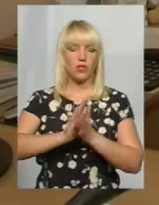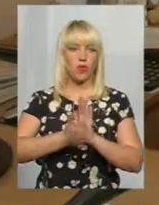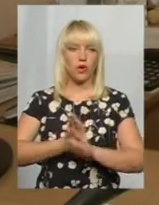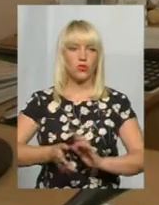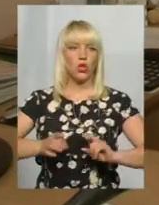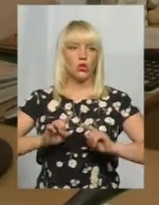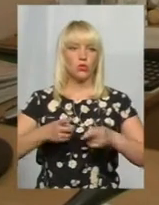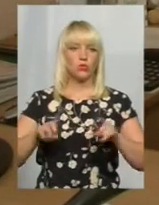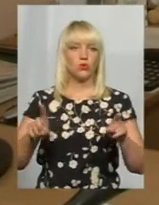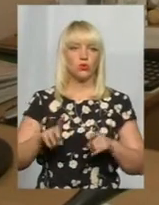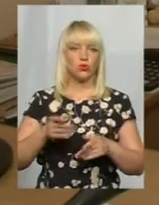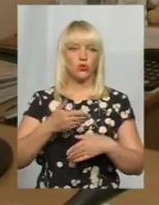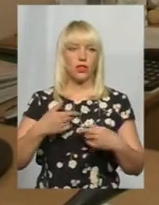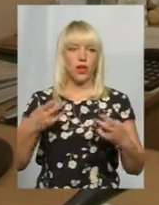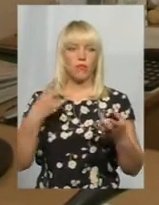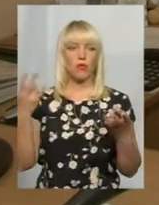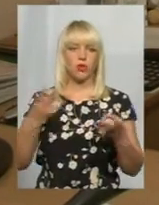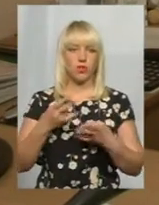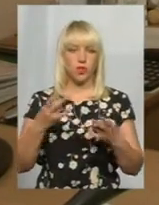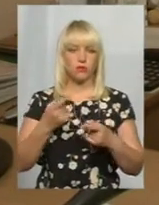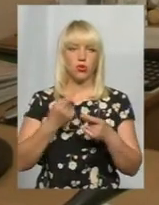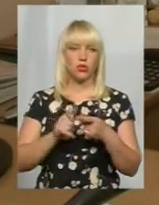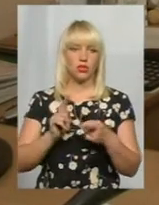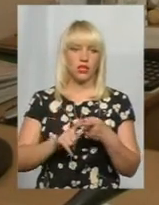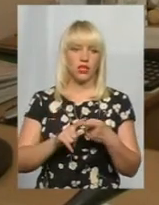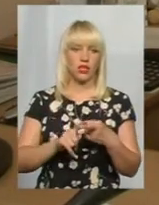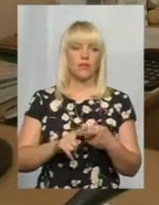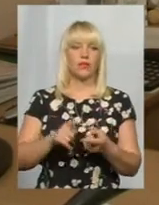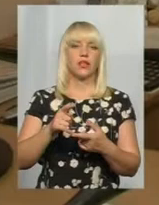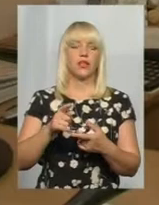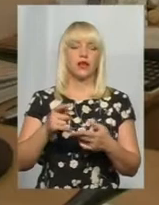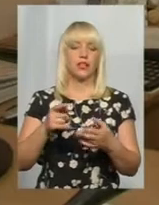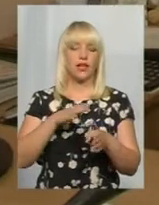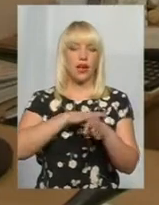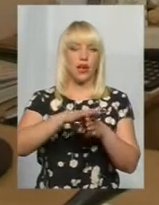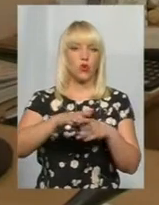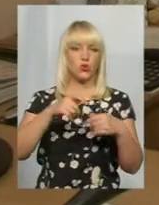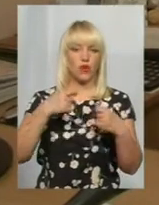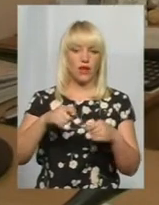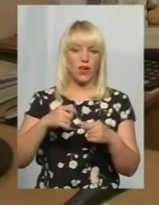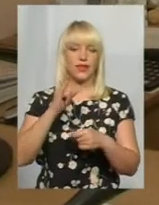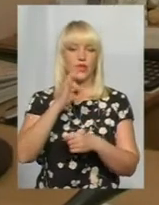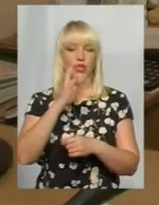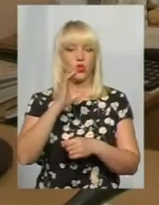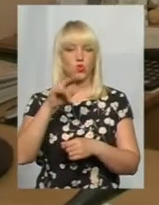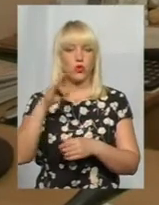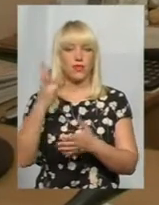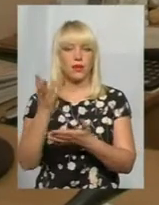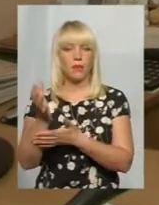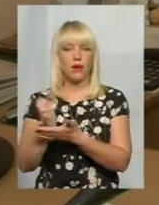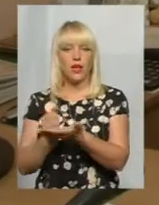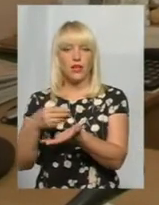Тому що нам потрібно цю потребу реалізувати, інсуліни потрібно закупити у